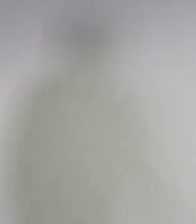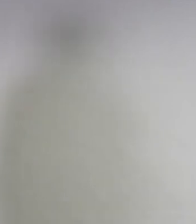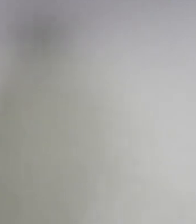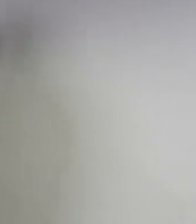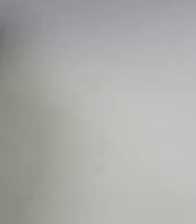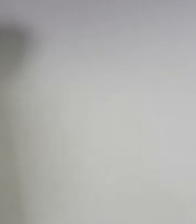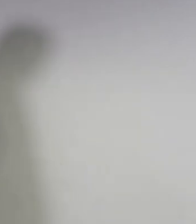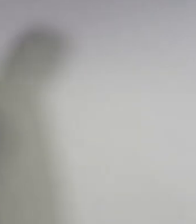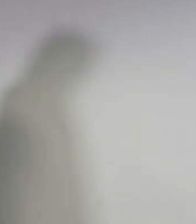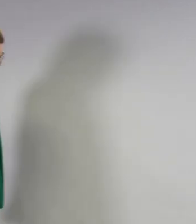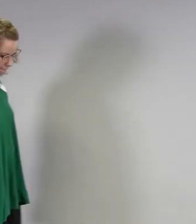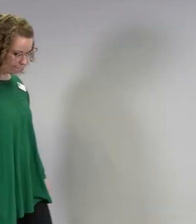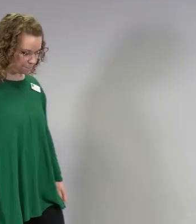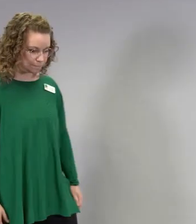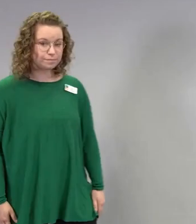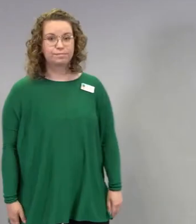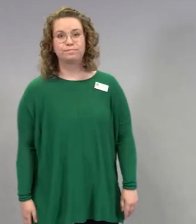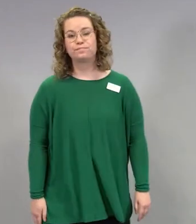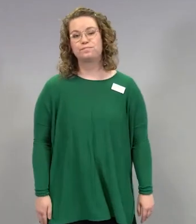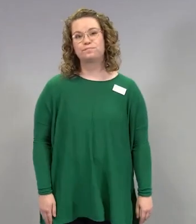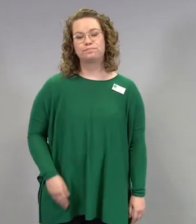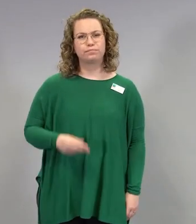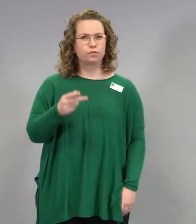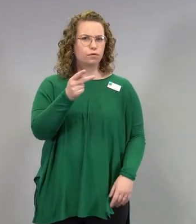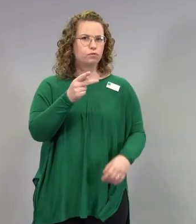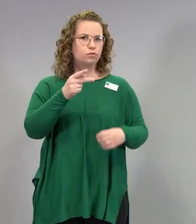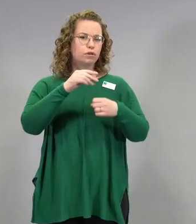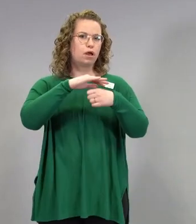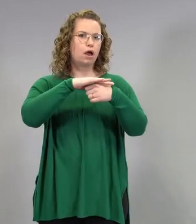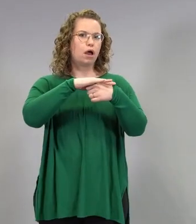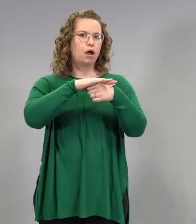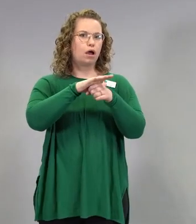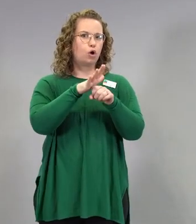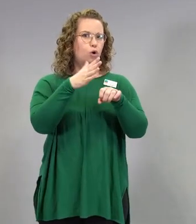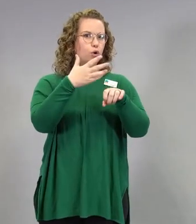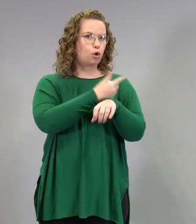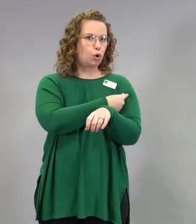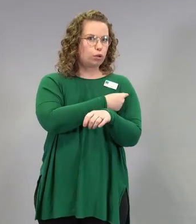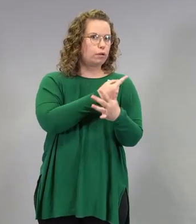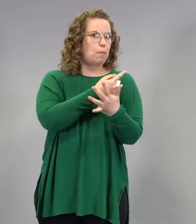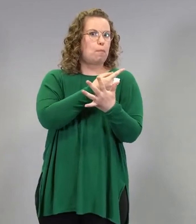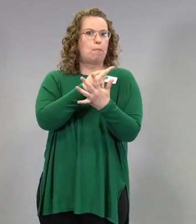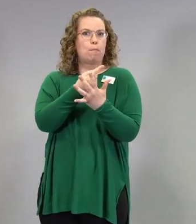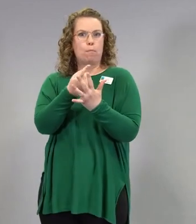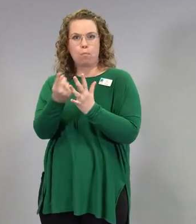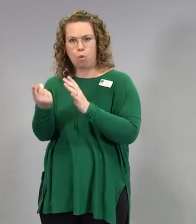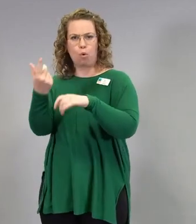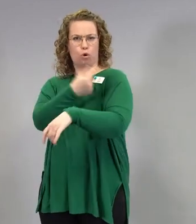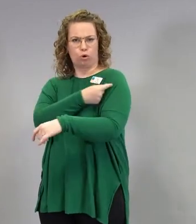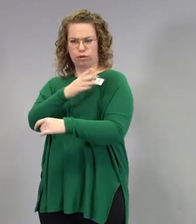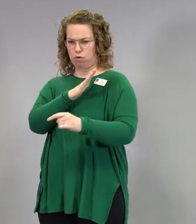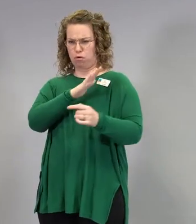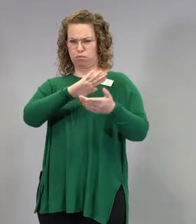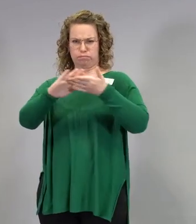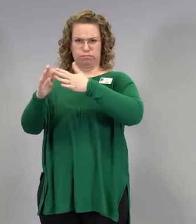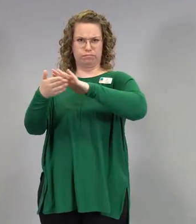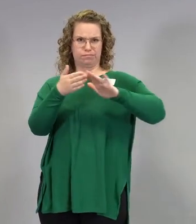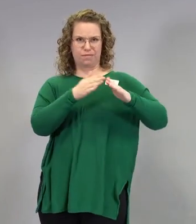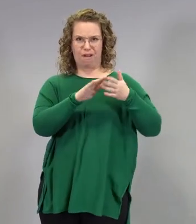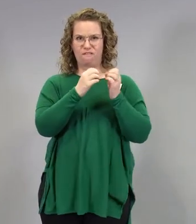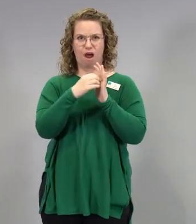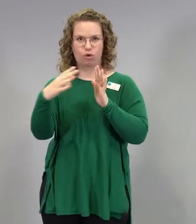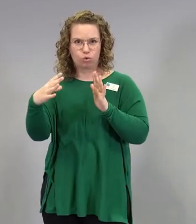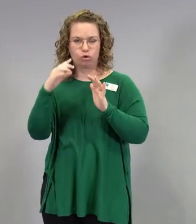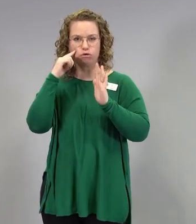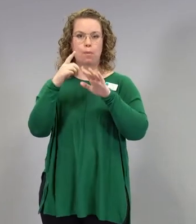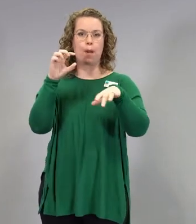jotain yhteyttä? Eli jos on juuri saanut tai ottanut esimerkiksi jäykkäkouristusrokotteen tai punkkirokotteen,